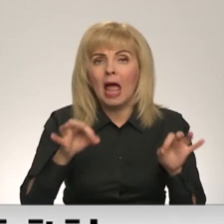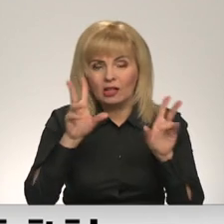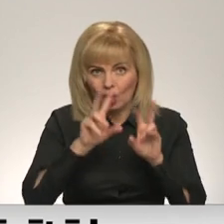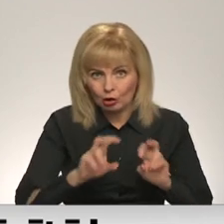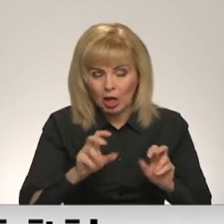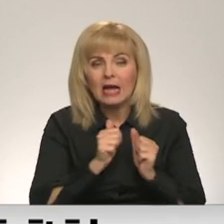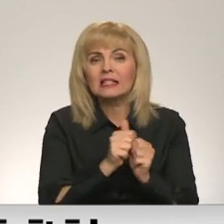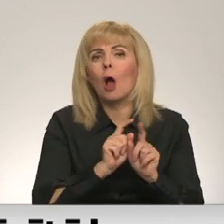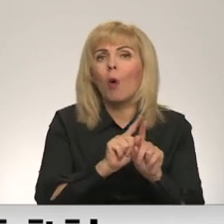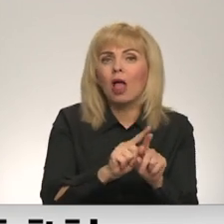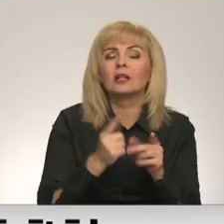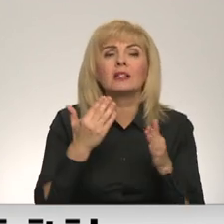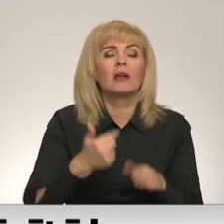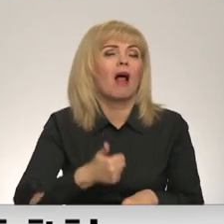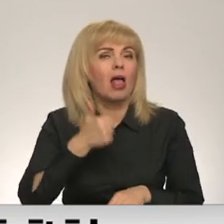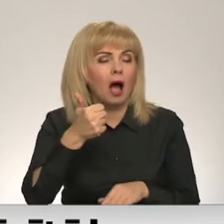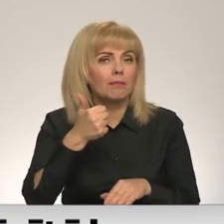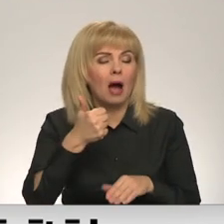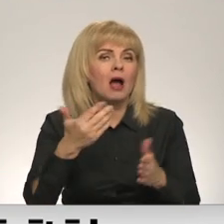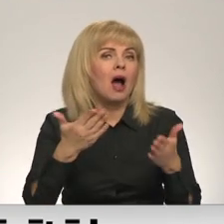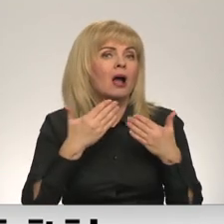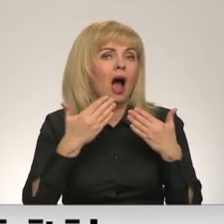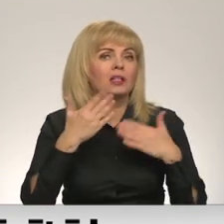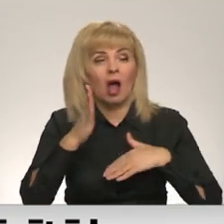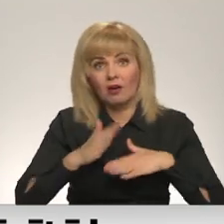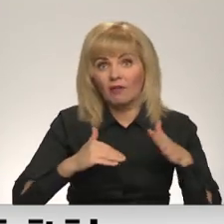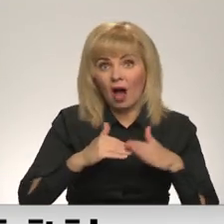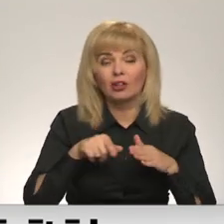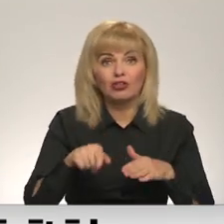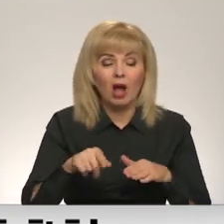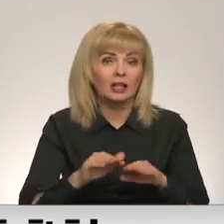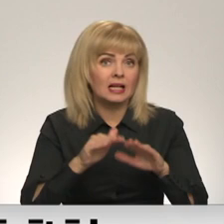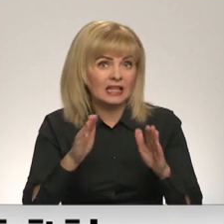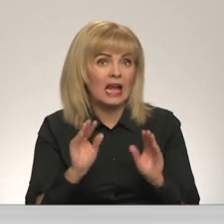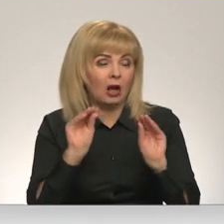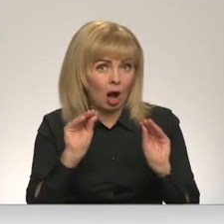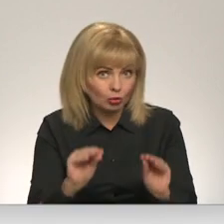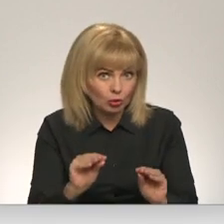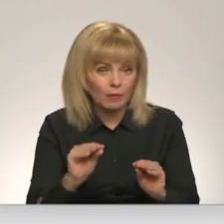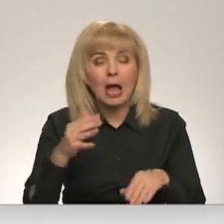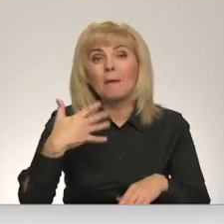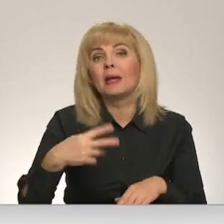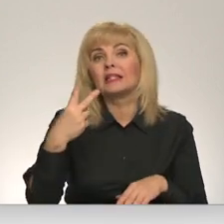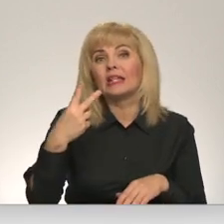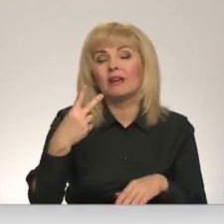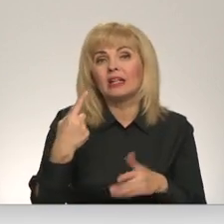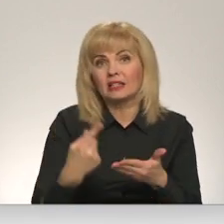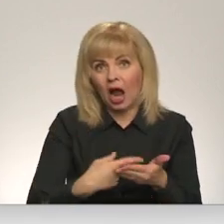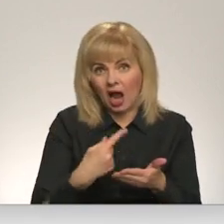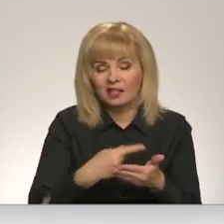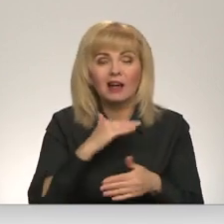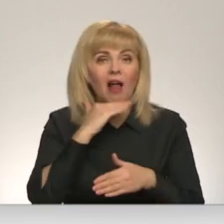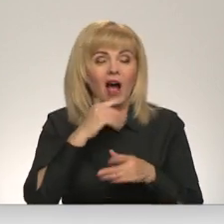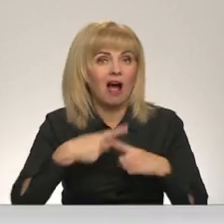sakot līdzi, cik laba ir gaisa kvalitāte. Mums šādas iekārtas ir uztādītas 52 gabali klasēs